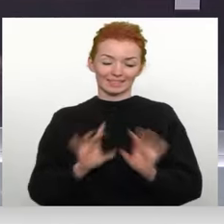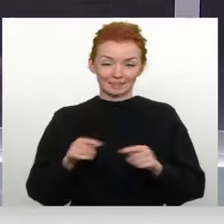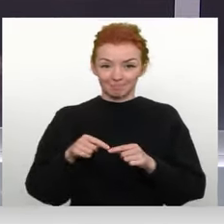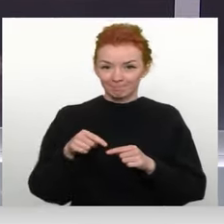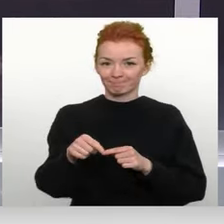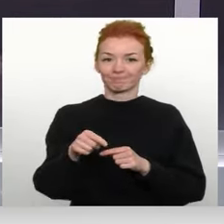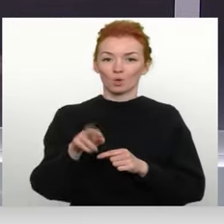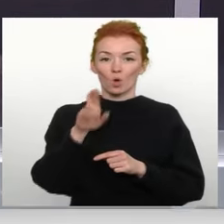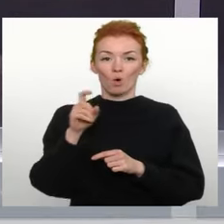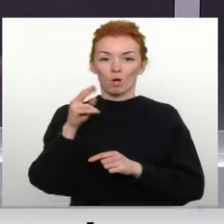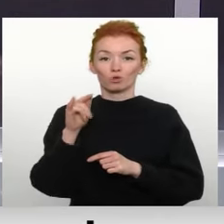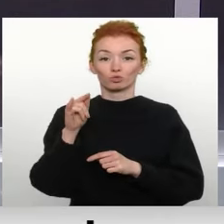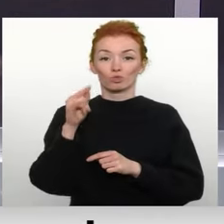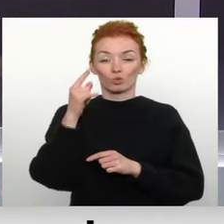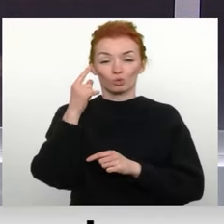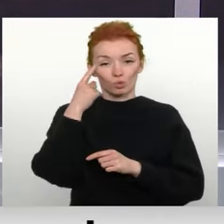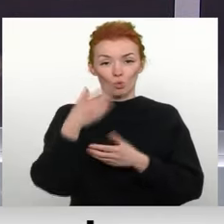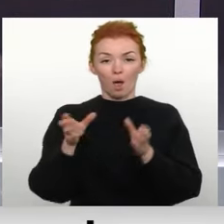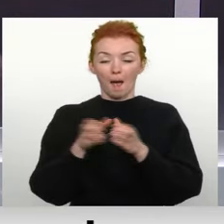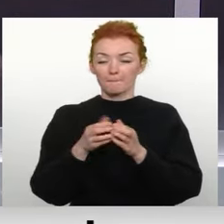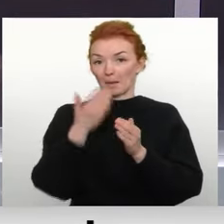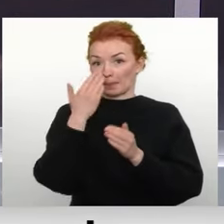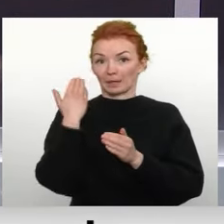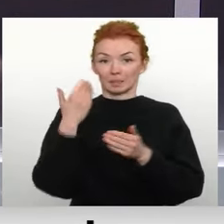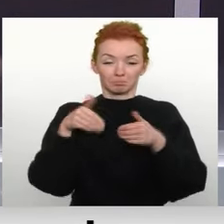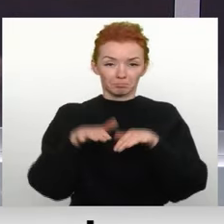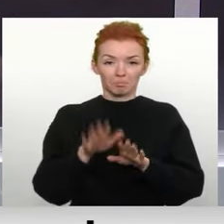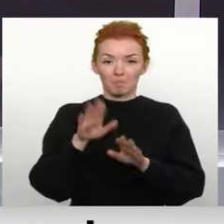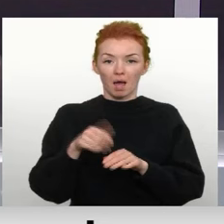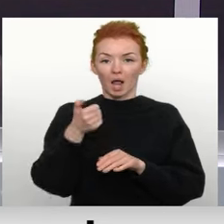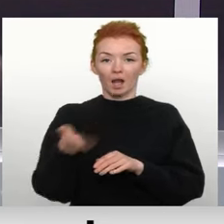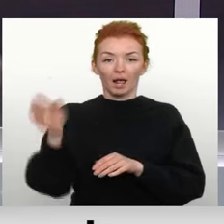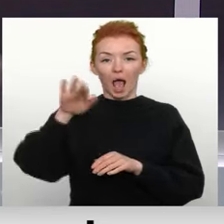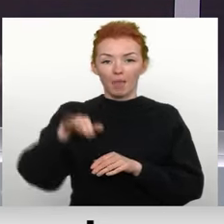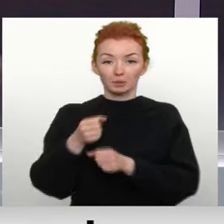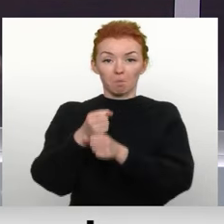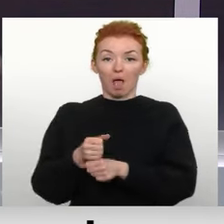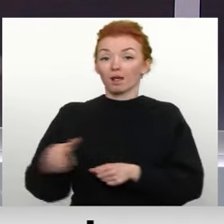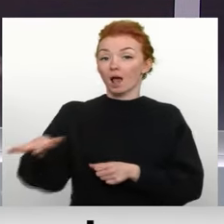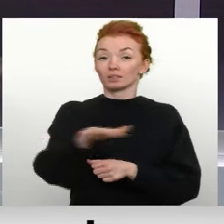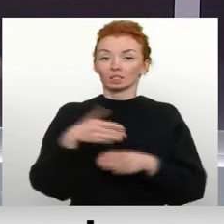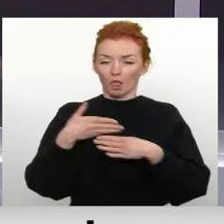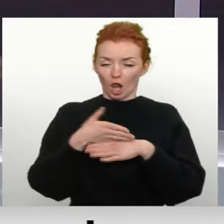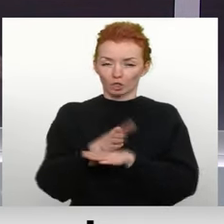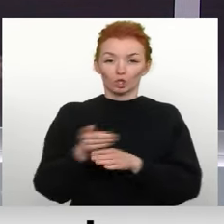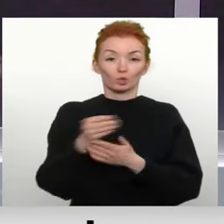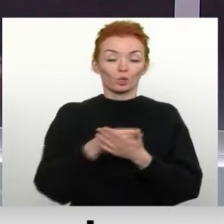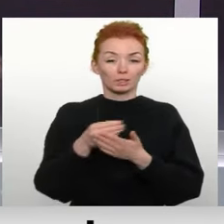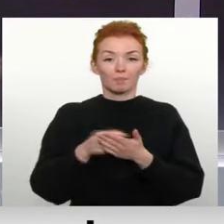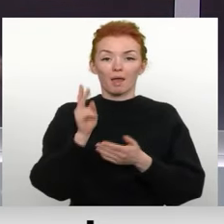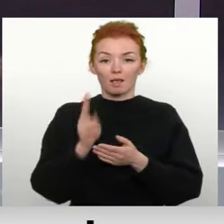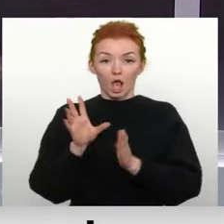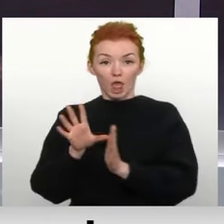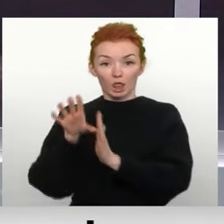Ropaža novada dome pirms brīža pieņēmusi lēmumu par Garkalnes pagasta sadalīšanu. Tas pārēdz līdz šim Garkalnē